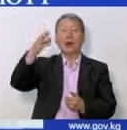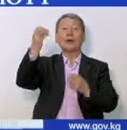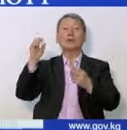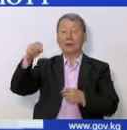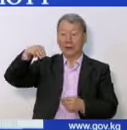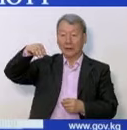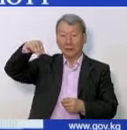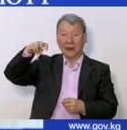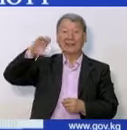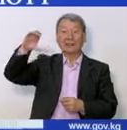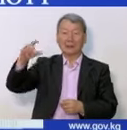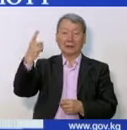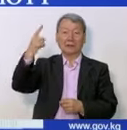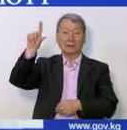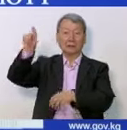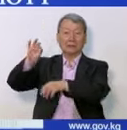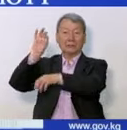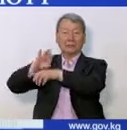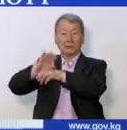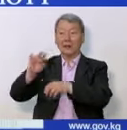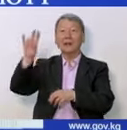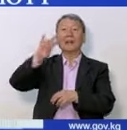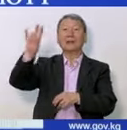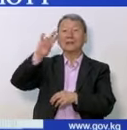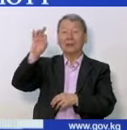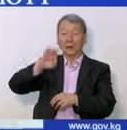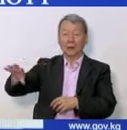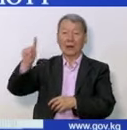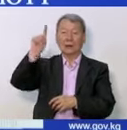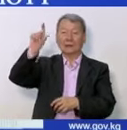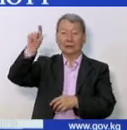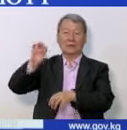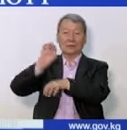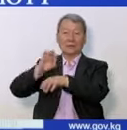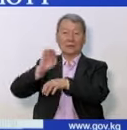выявлен 1 случай, в Нарынской области 1 случай.